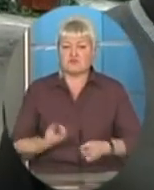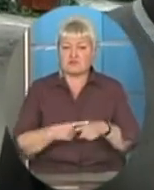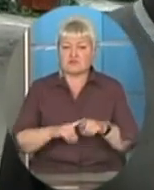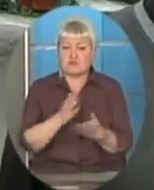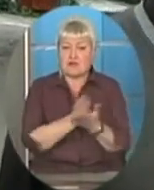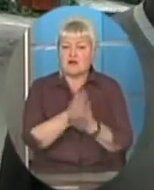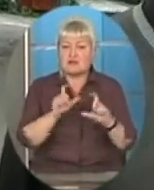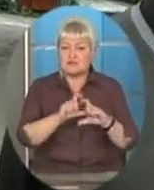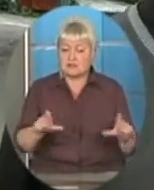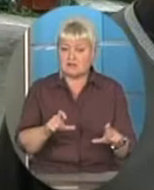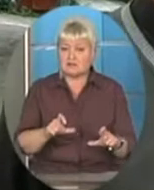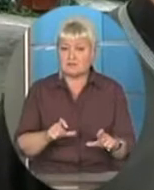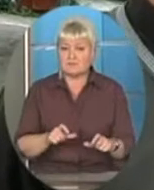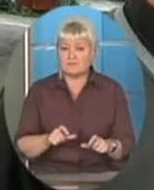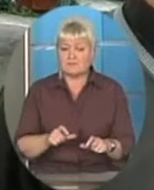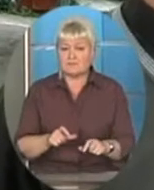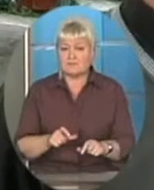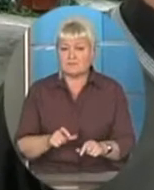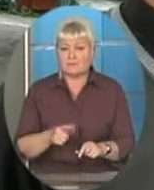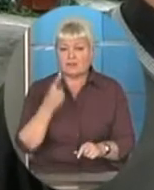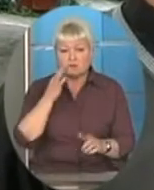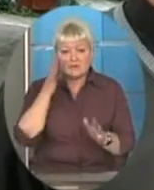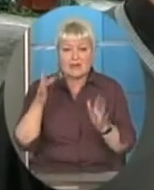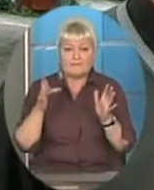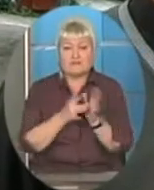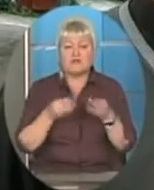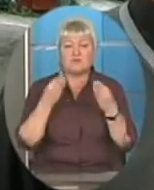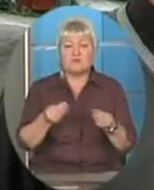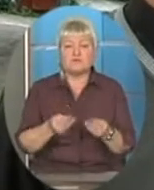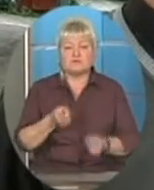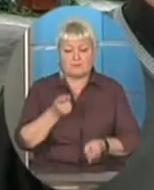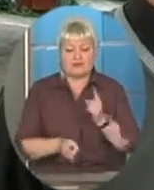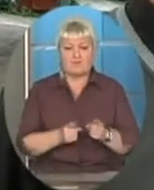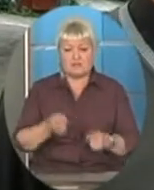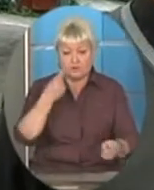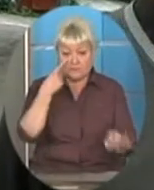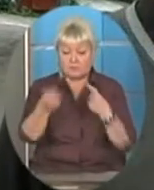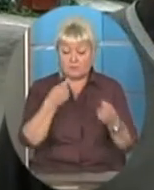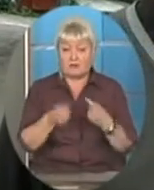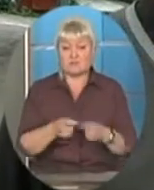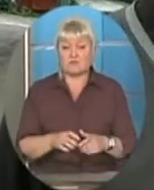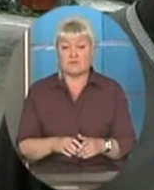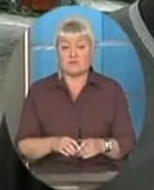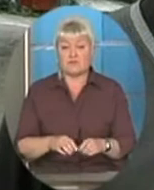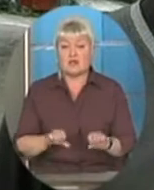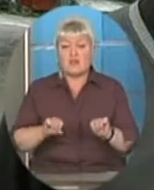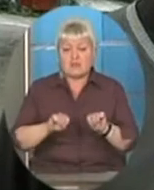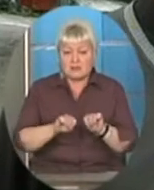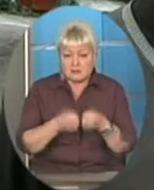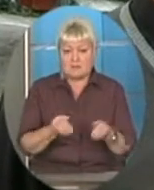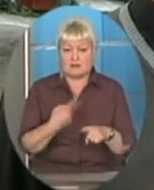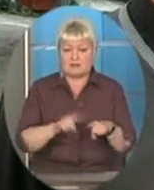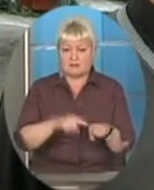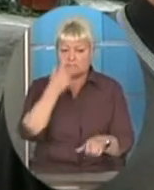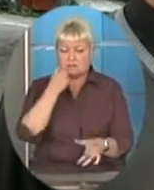Звичайно, що, напевно, наша полуна мета – це доносити правдиву інформацію і, зрештою, дійсно, ламати ці стереотипи,